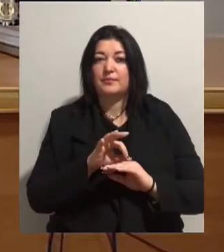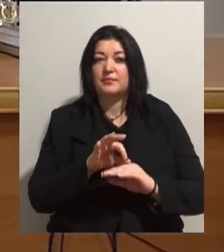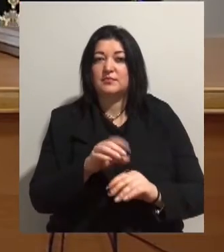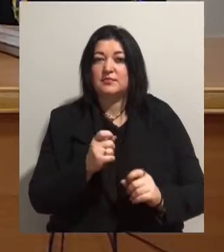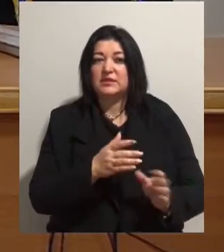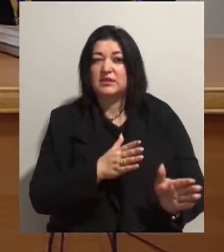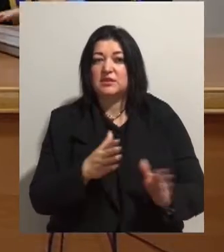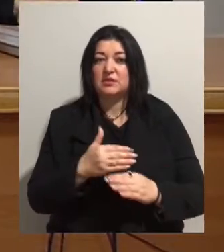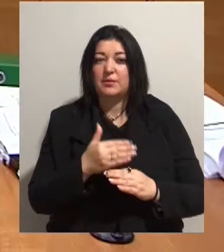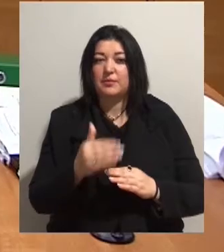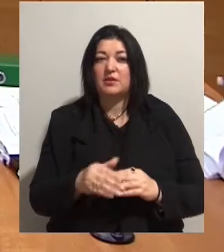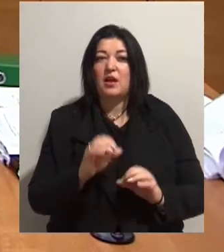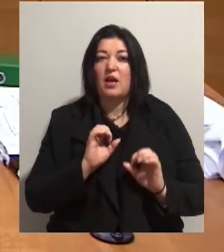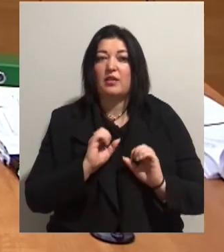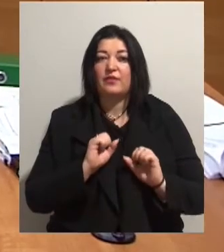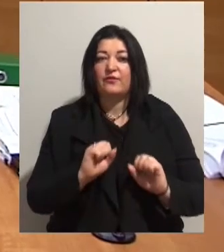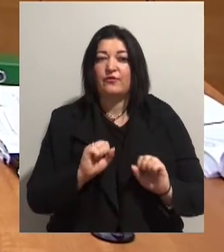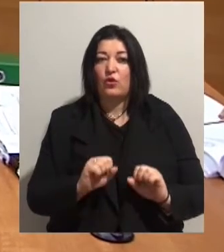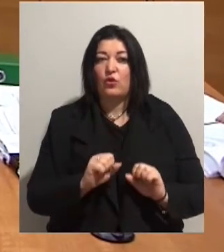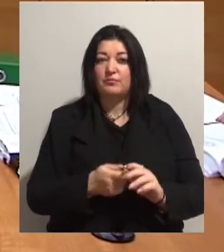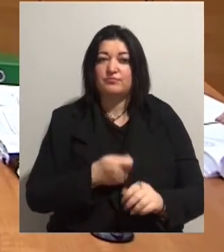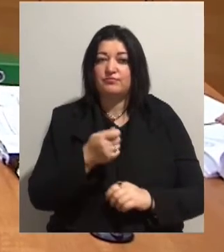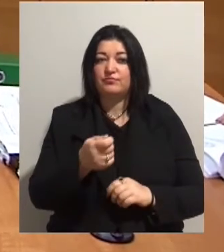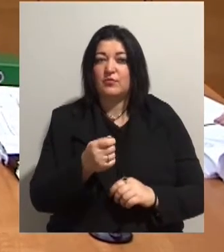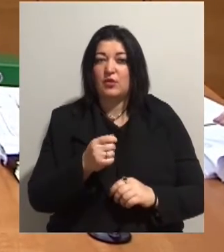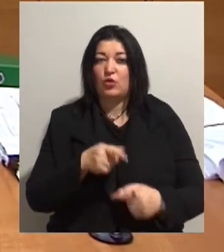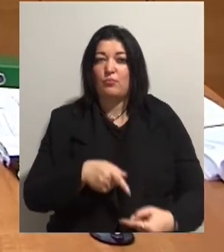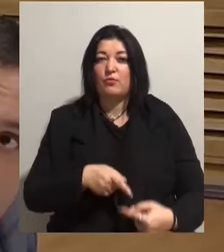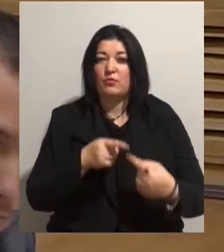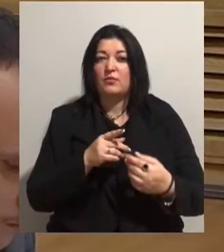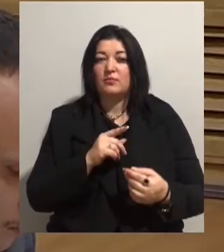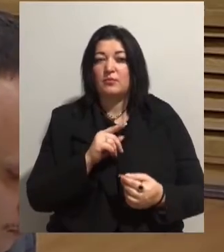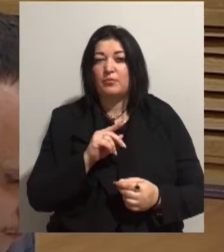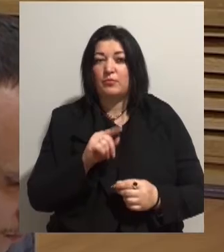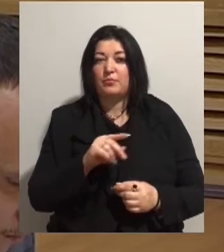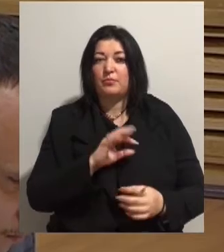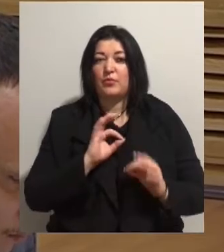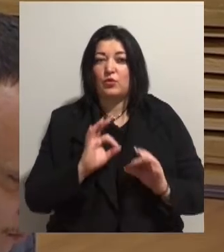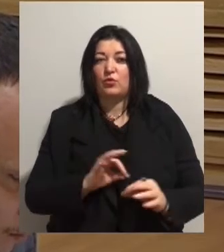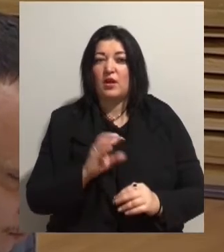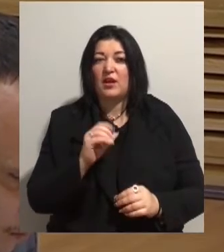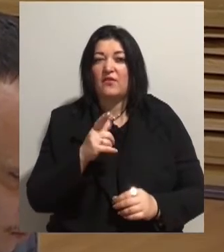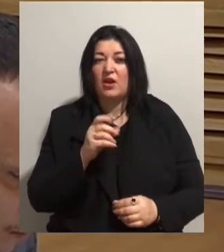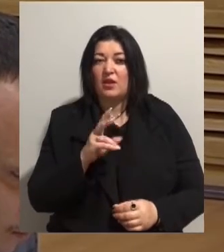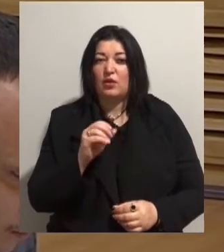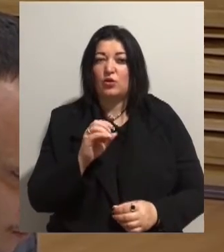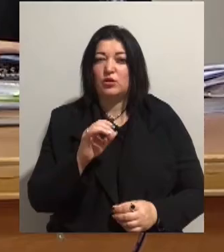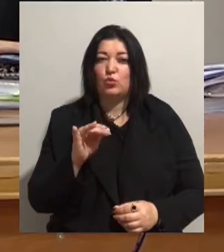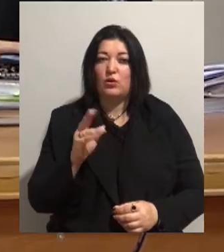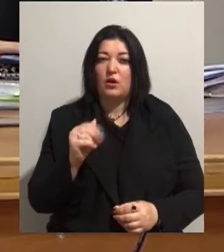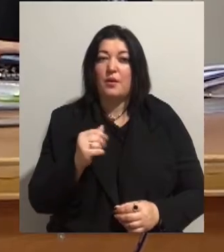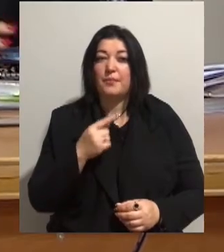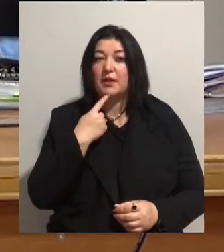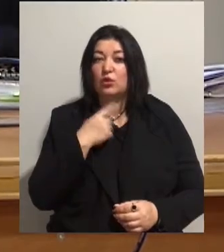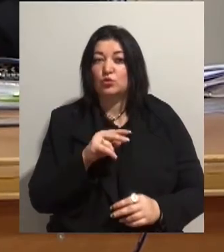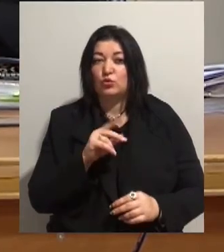Адвокати Вадима Чорного подали клопотання про відвід прокурора Євгена Антощука. Підозрюваний мотивував це рішення